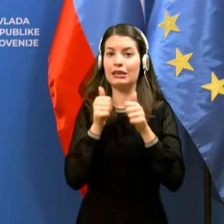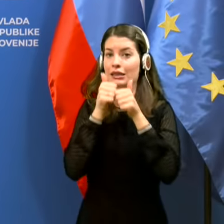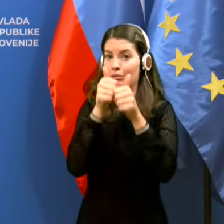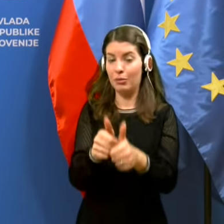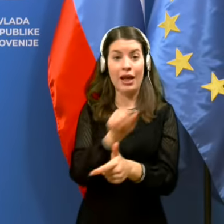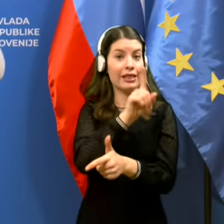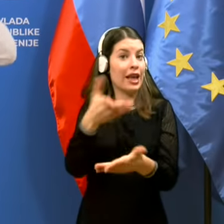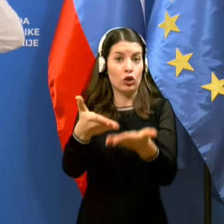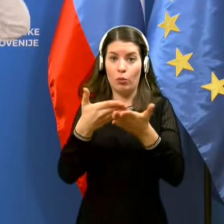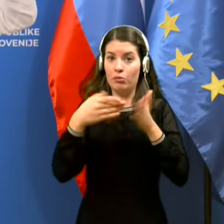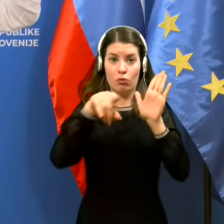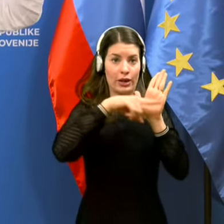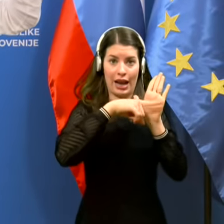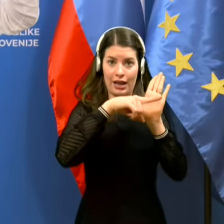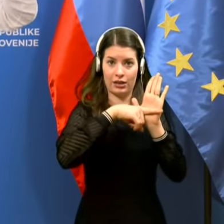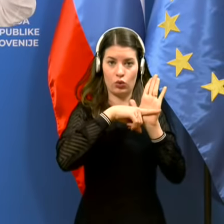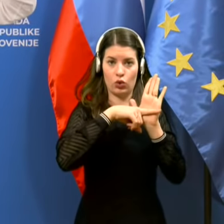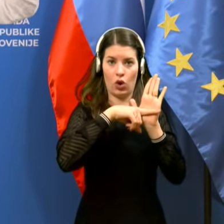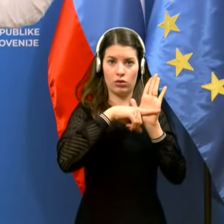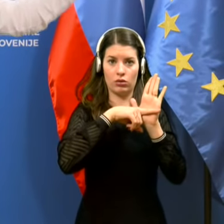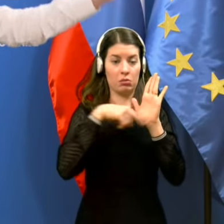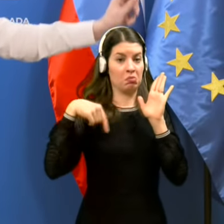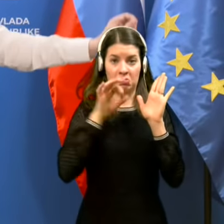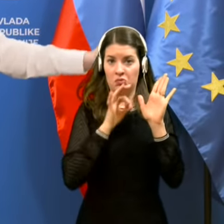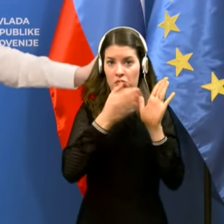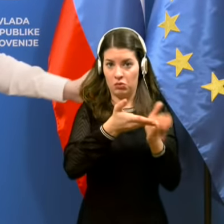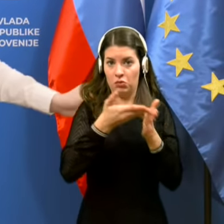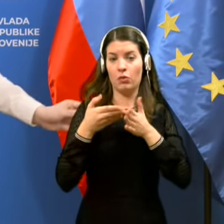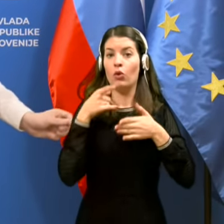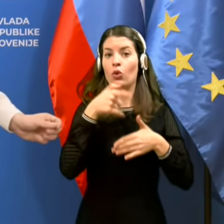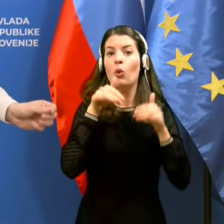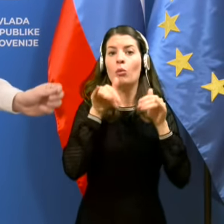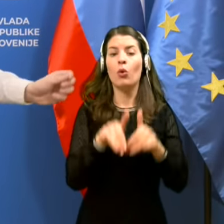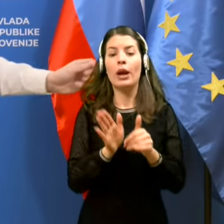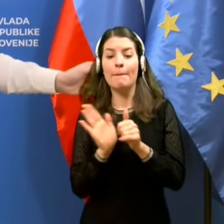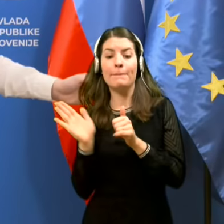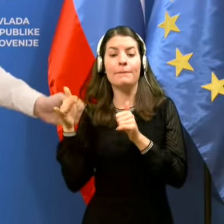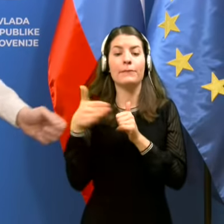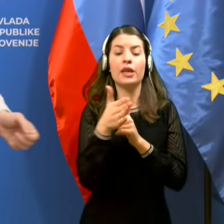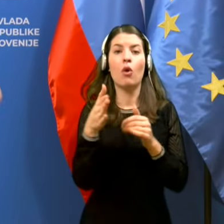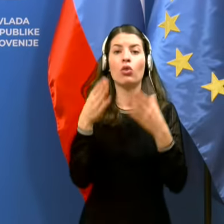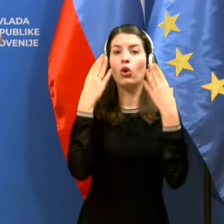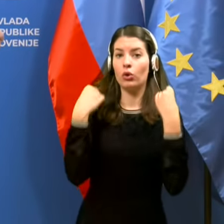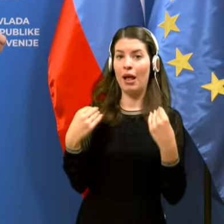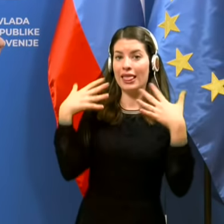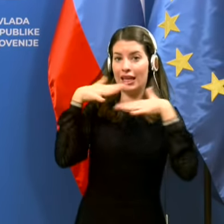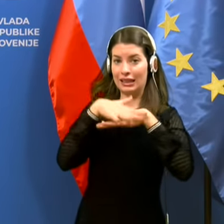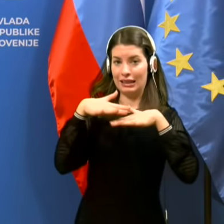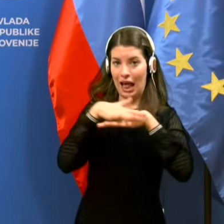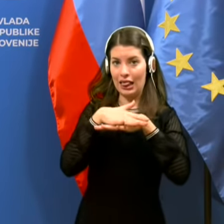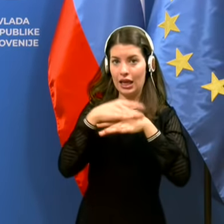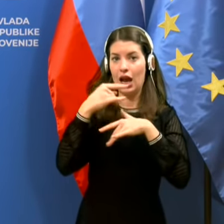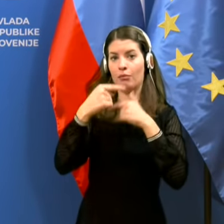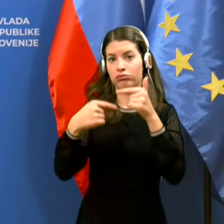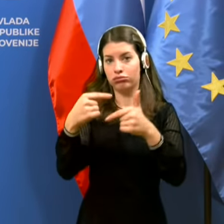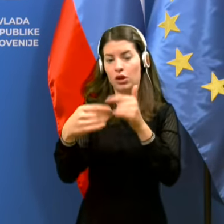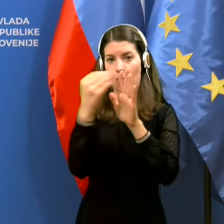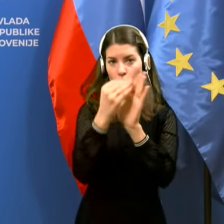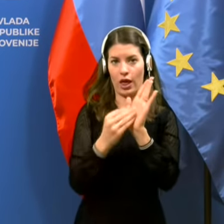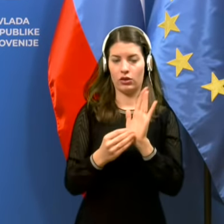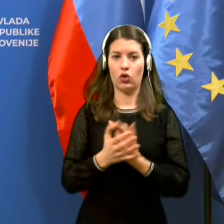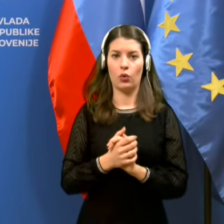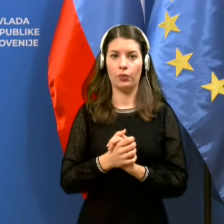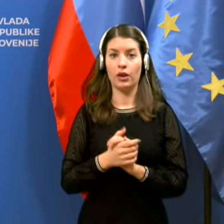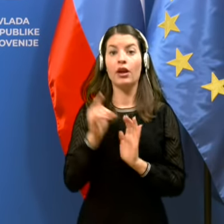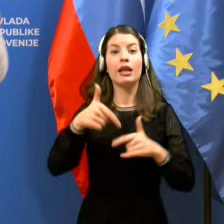negativni izvid. Tako je jasno, da ta pot more iti mimo normalnega, digitalnega sedaj toka podatkov. In pač ta sistem